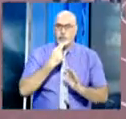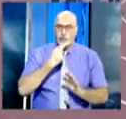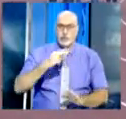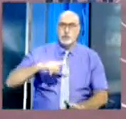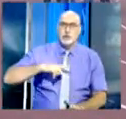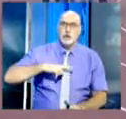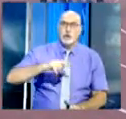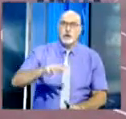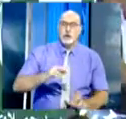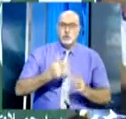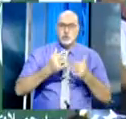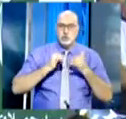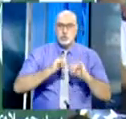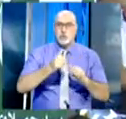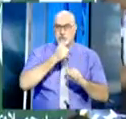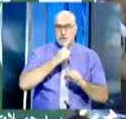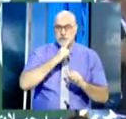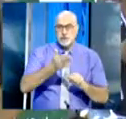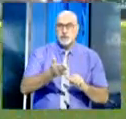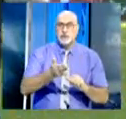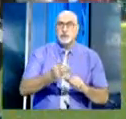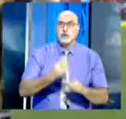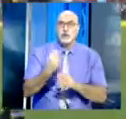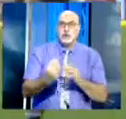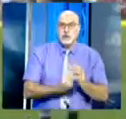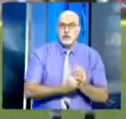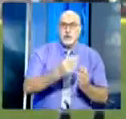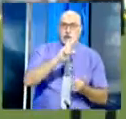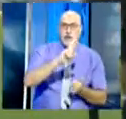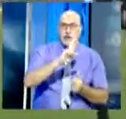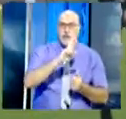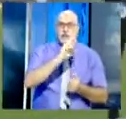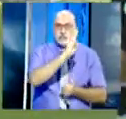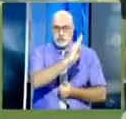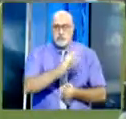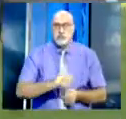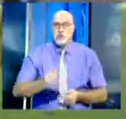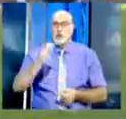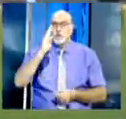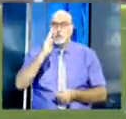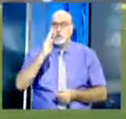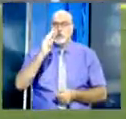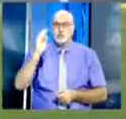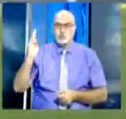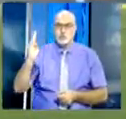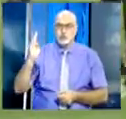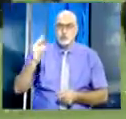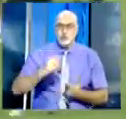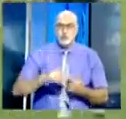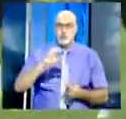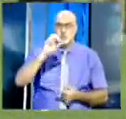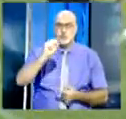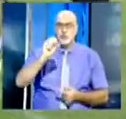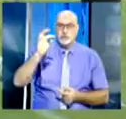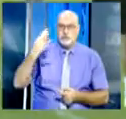غرار اللاعبين المصابين باندماج كل من رامي بن سبيعيني وبغداد بنجاح وسفيان فغولي